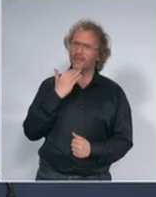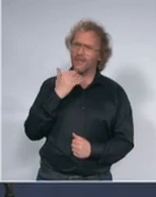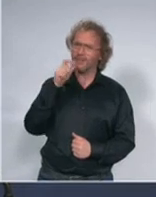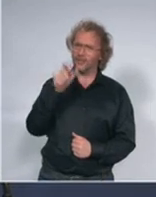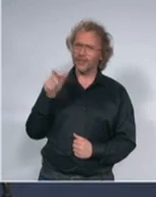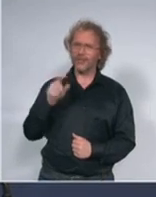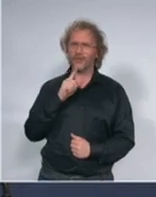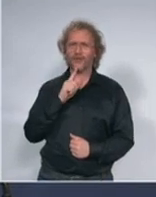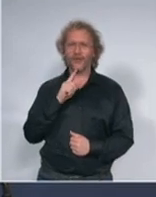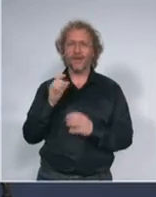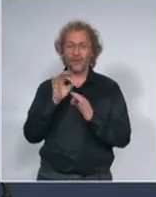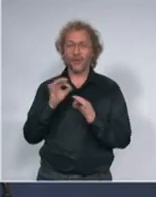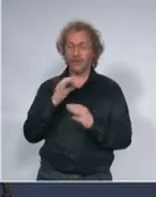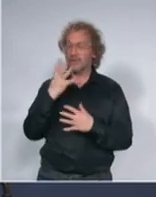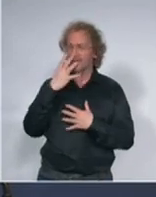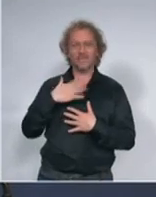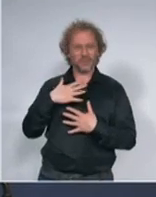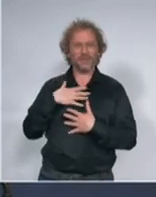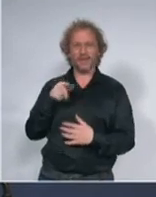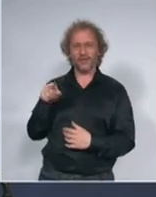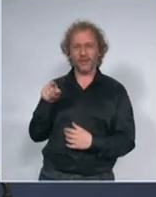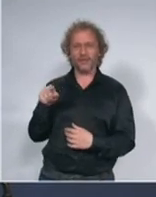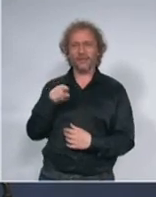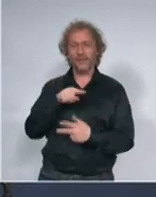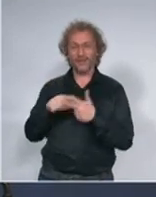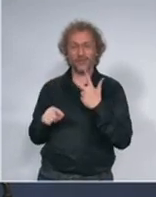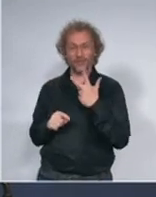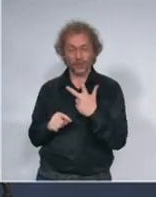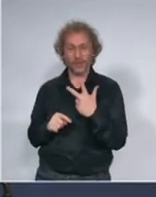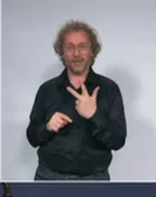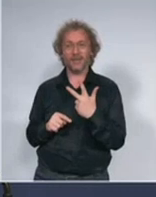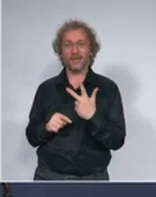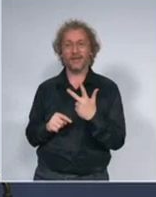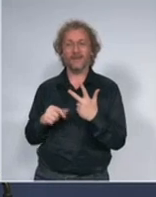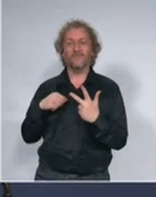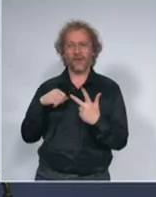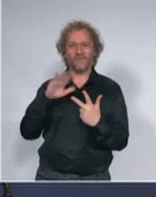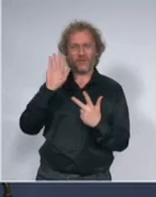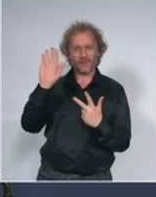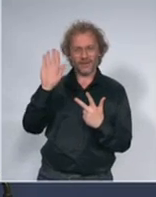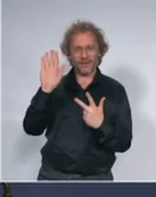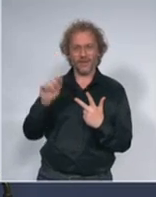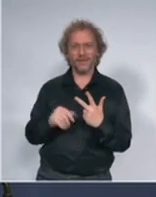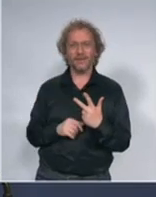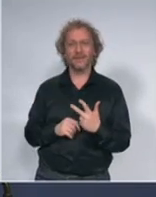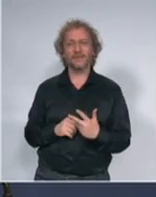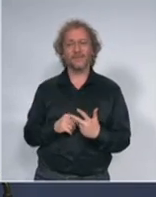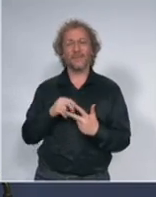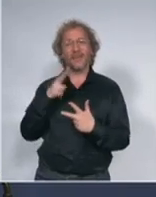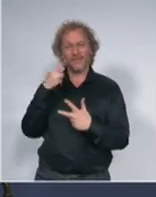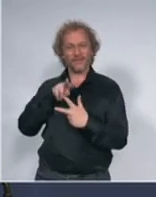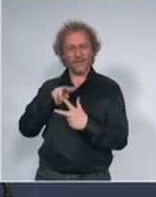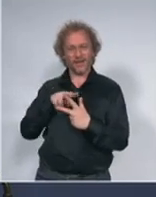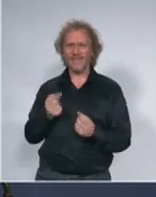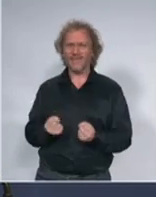respiratorima troje je i dalje to je onih troje u Vojvodini od kojih je dvoje u teškom